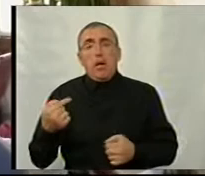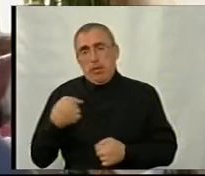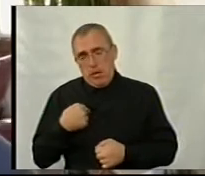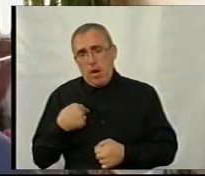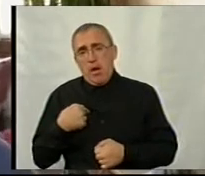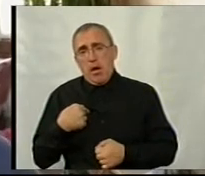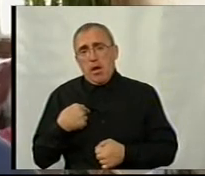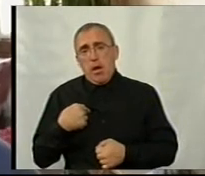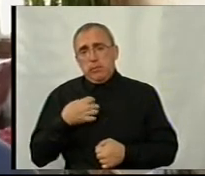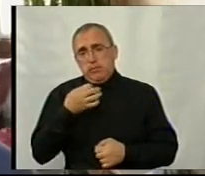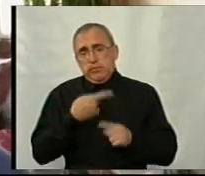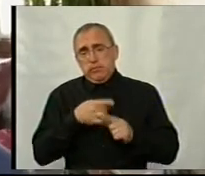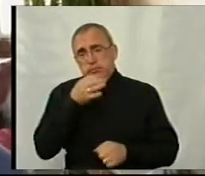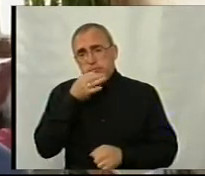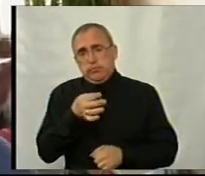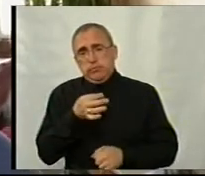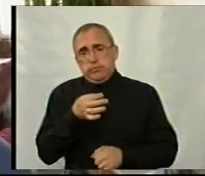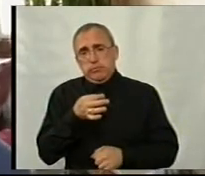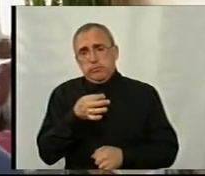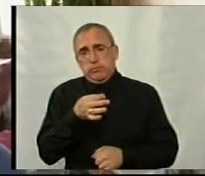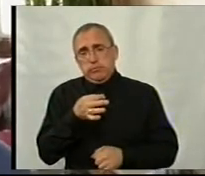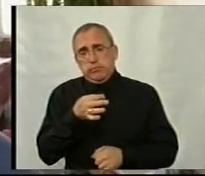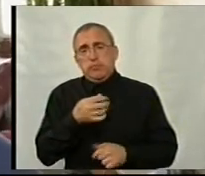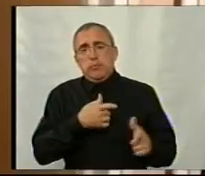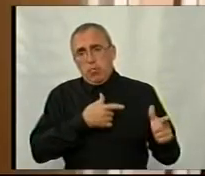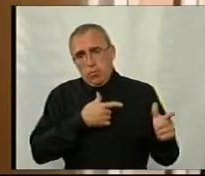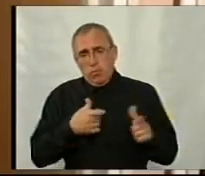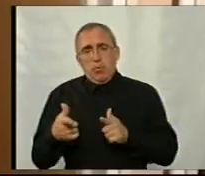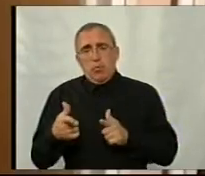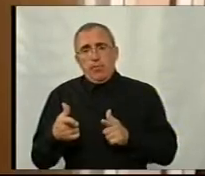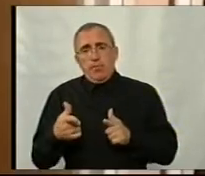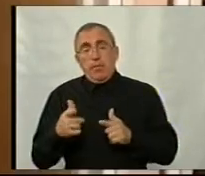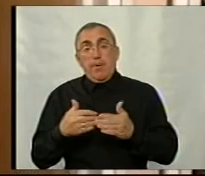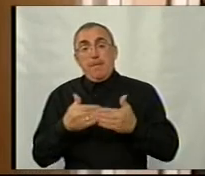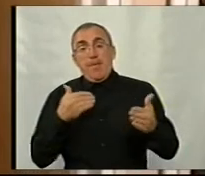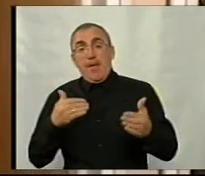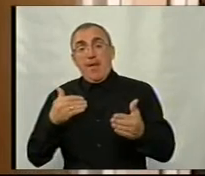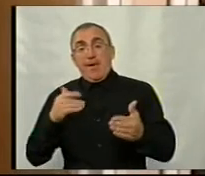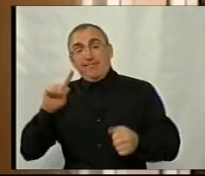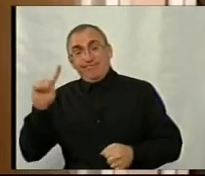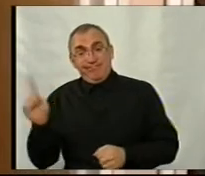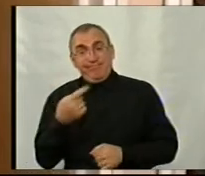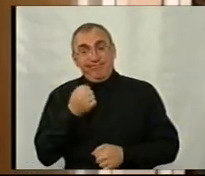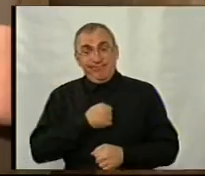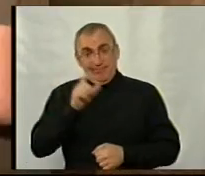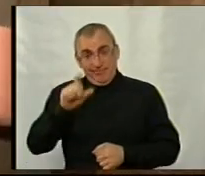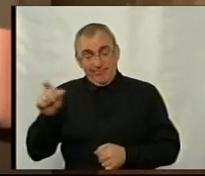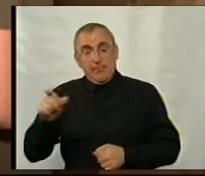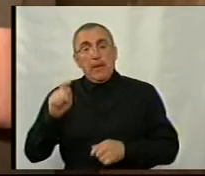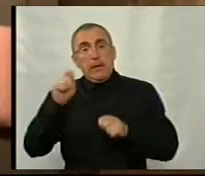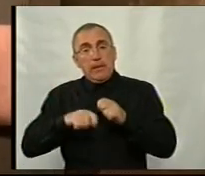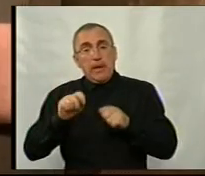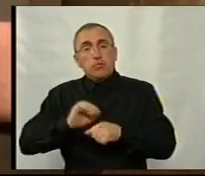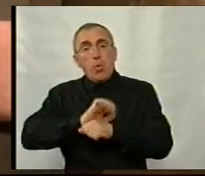готовий. Перед відправкою до військових частин призовники мають пройти тест на